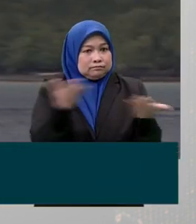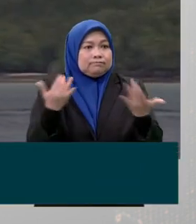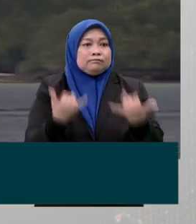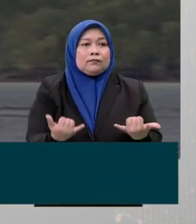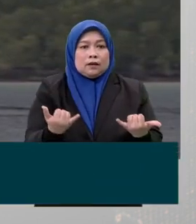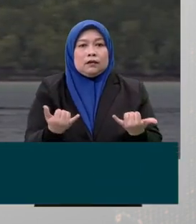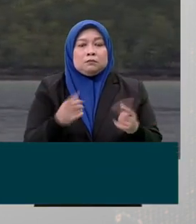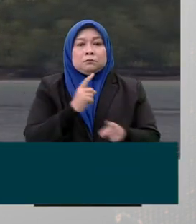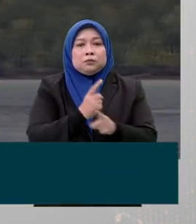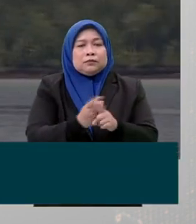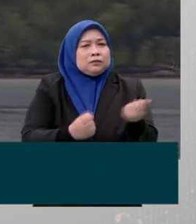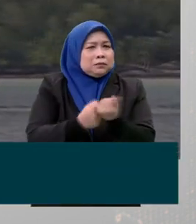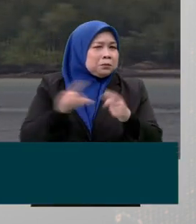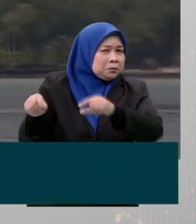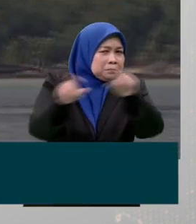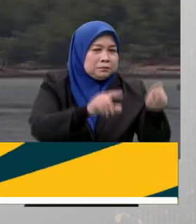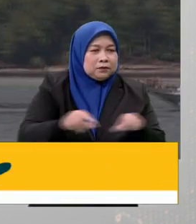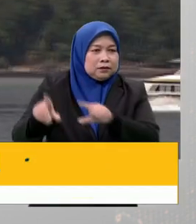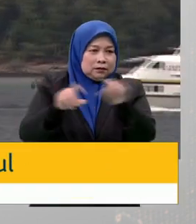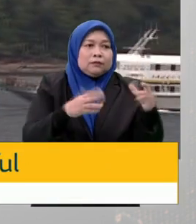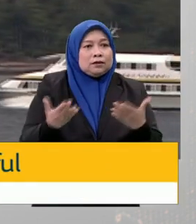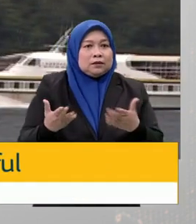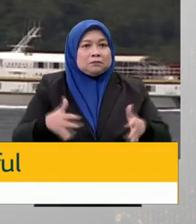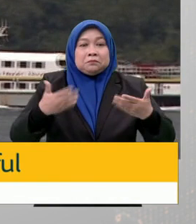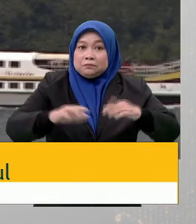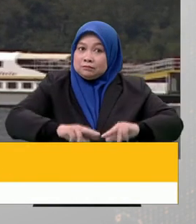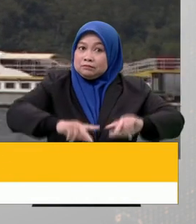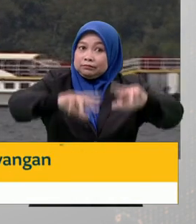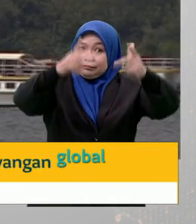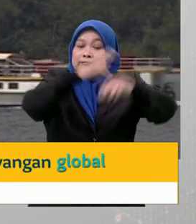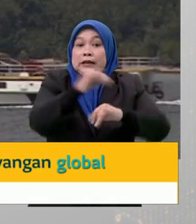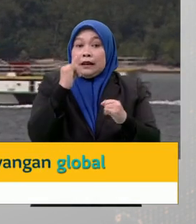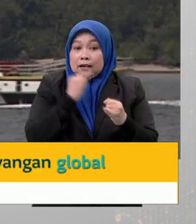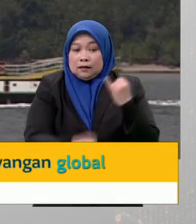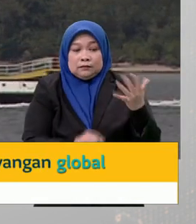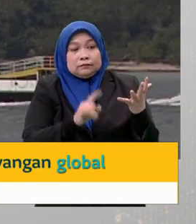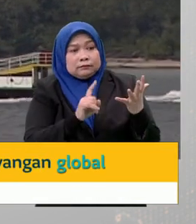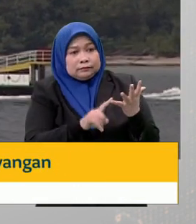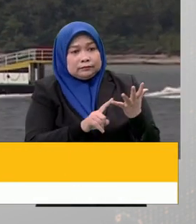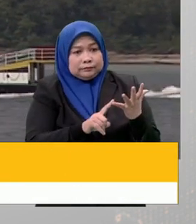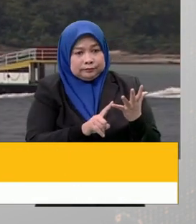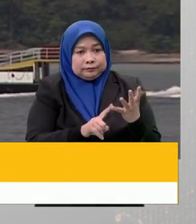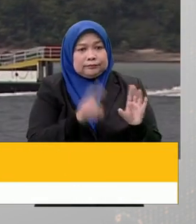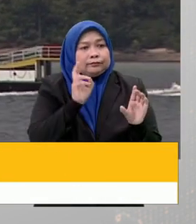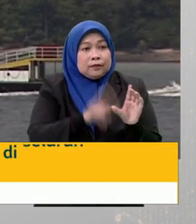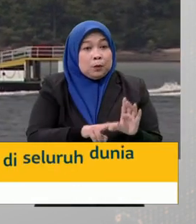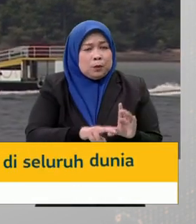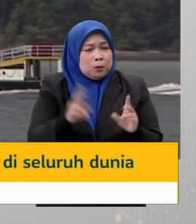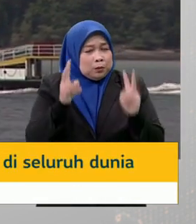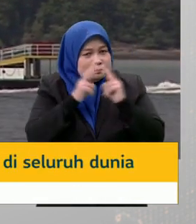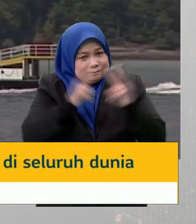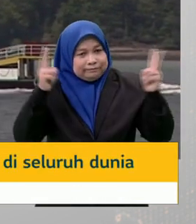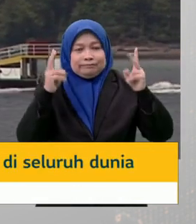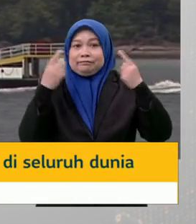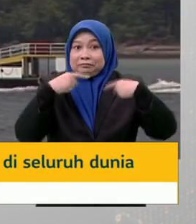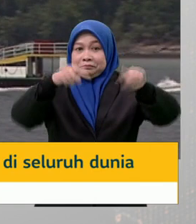nampaknya kalau dikutkan cakap-cakap orang tempatan nampak semakin meningkat. Dan kemudian terakhir isan kerusi yang saya fikir kerusi antara yang kerusi yang paling popular di